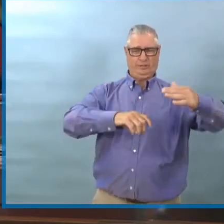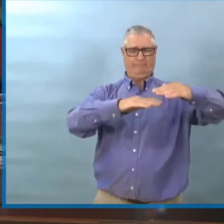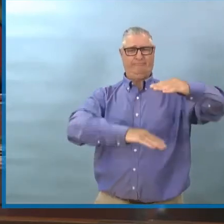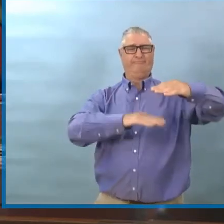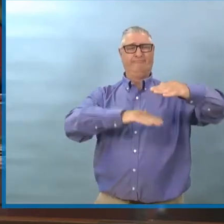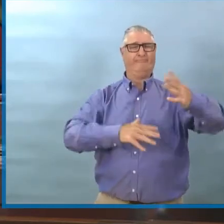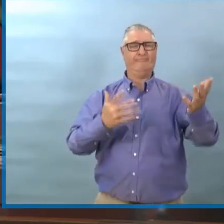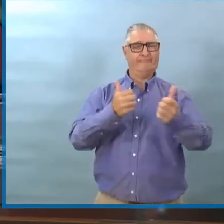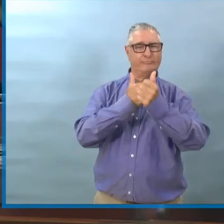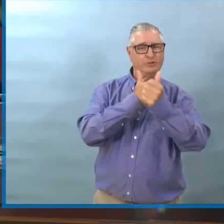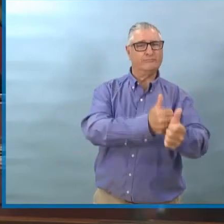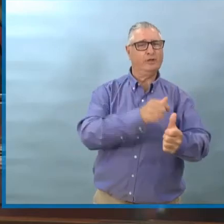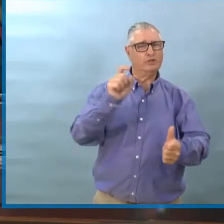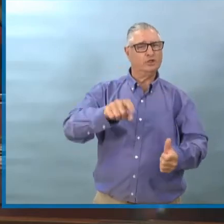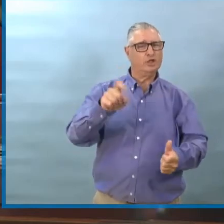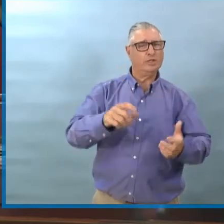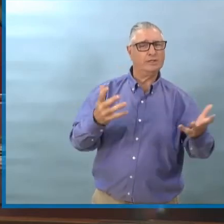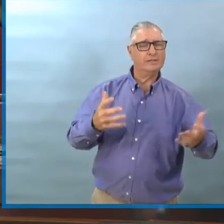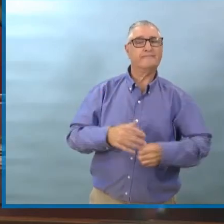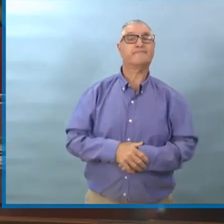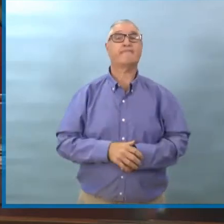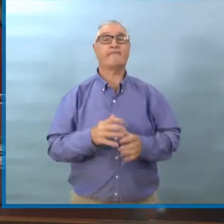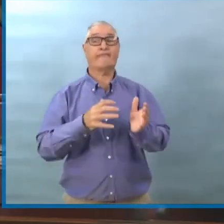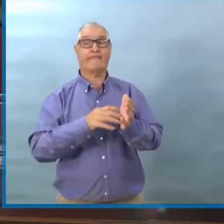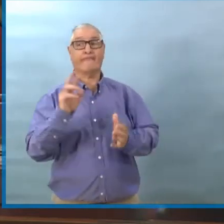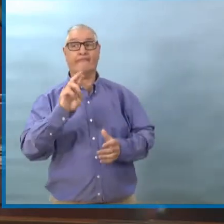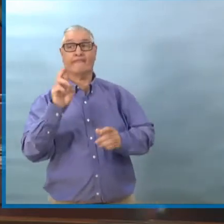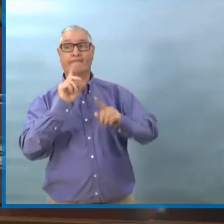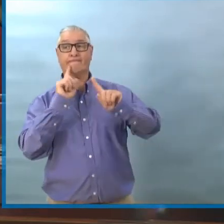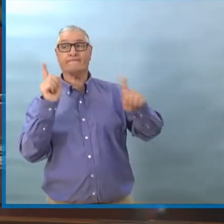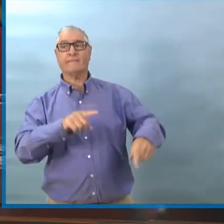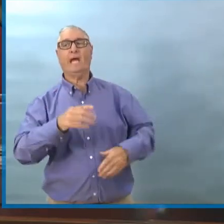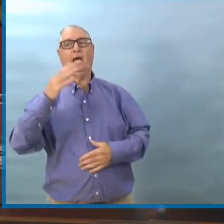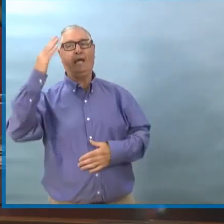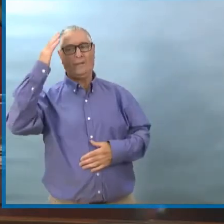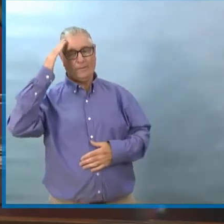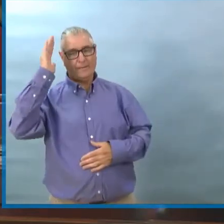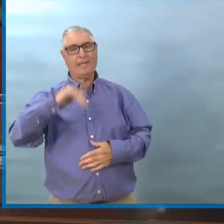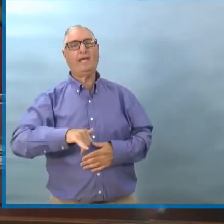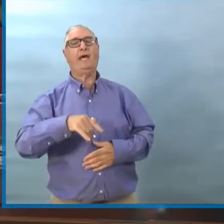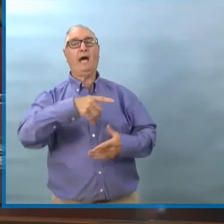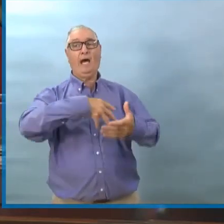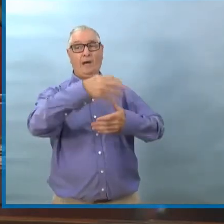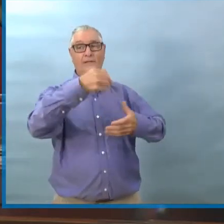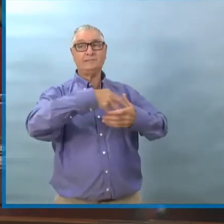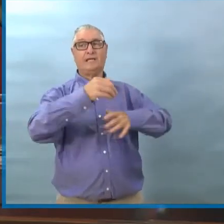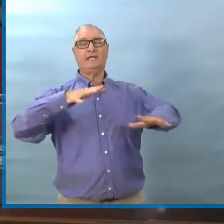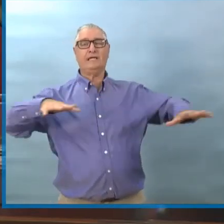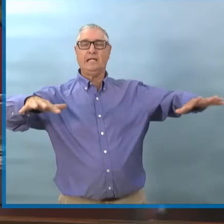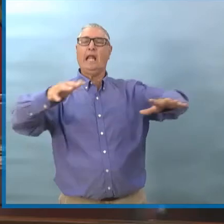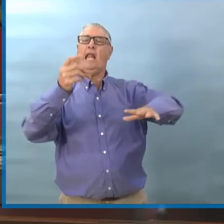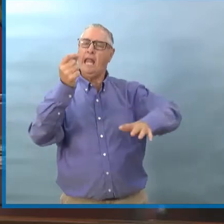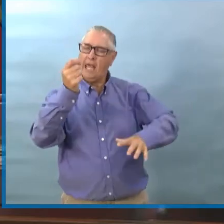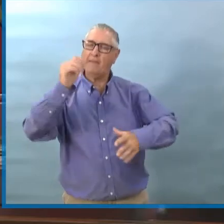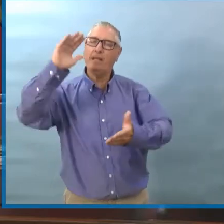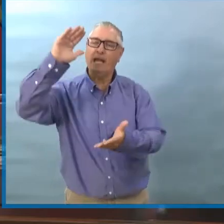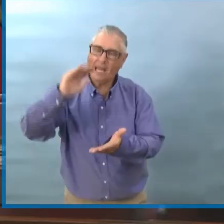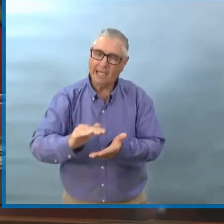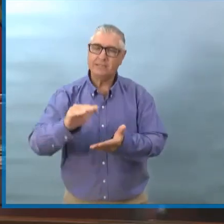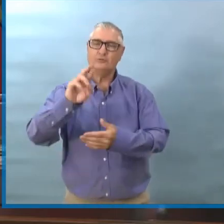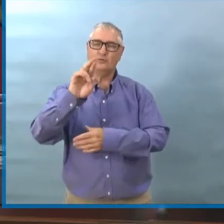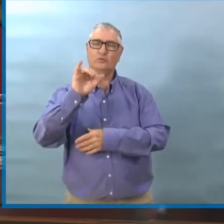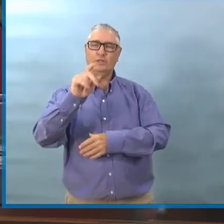Donc on sait effectivement qu'être en extérieur, ça permet d'avoir moins de risque de transmission.